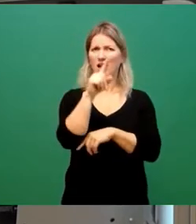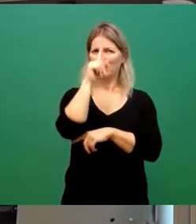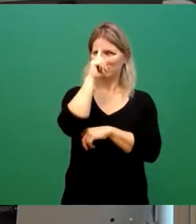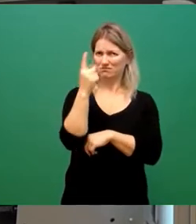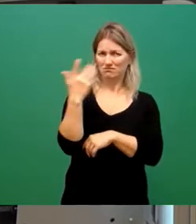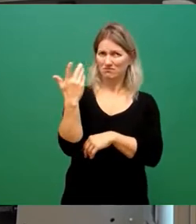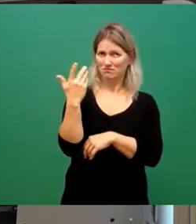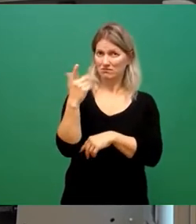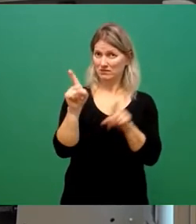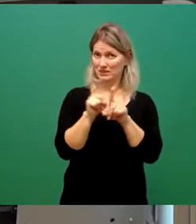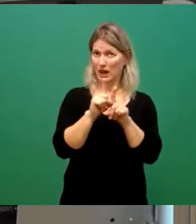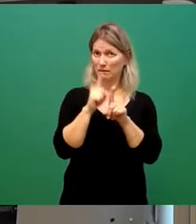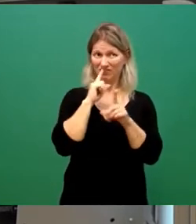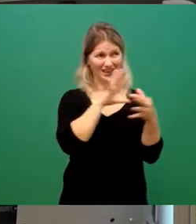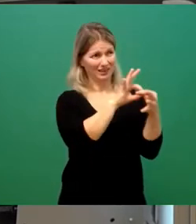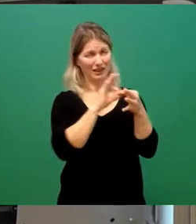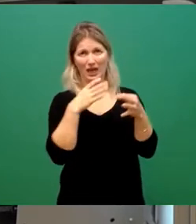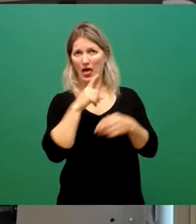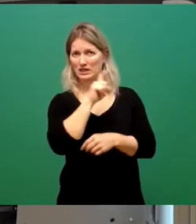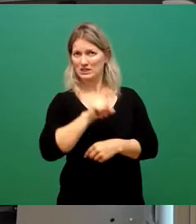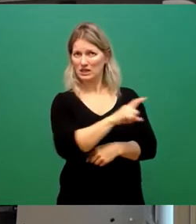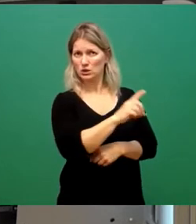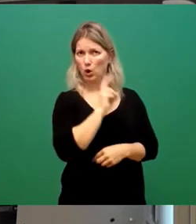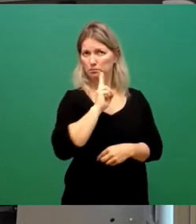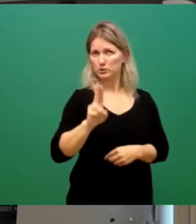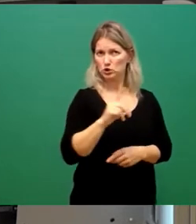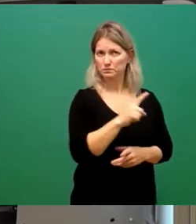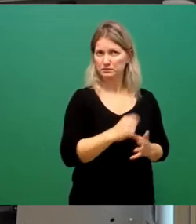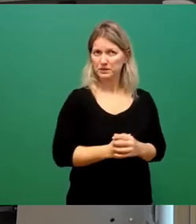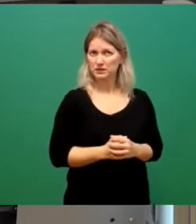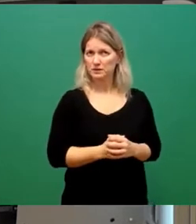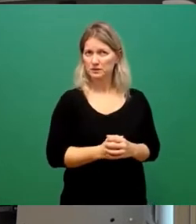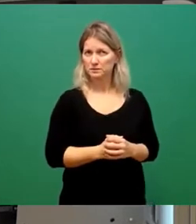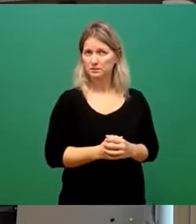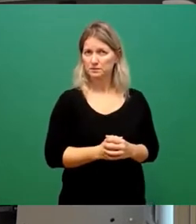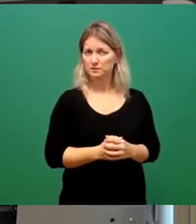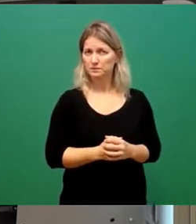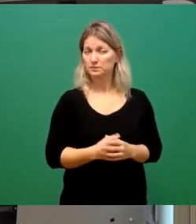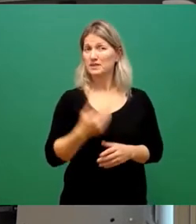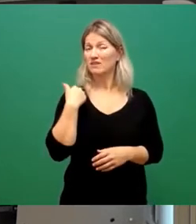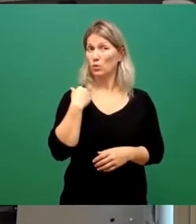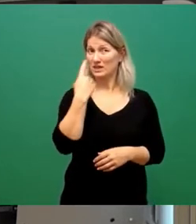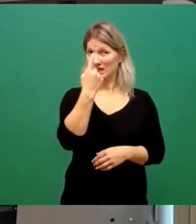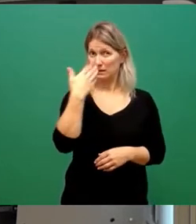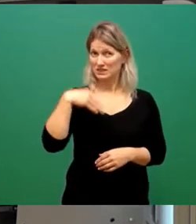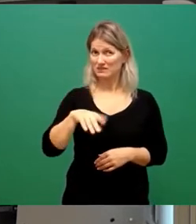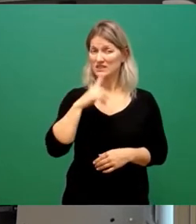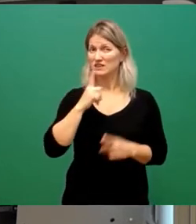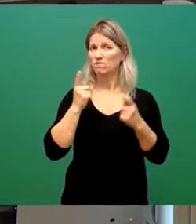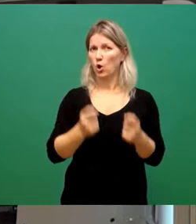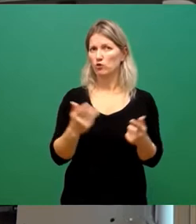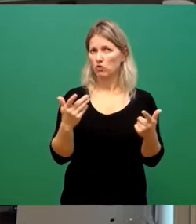Zastrow vorgibt. Und mit der von Ihnen, Herr Hilbert, ursprünglich selbst vorgeschlagenen und in jeder